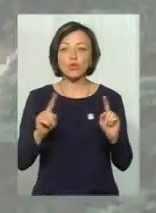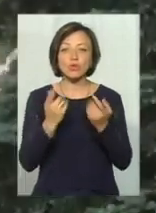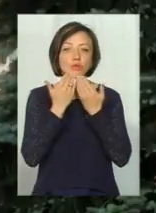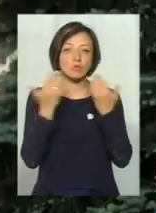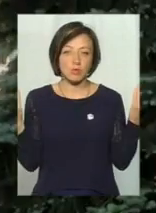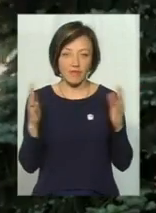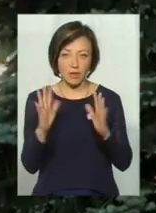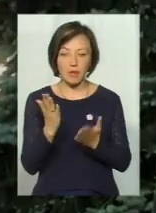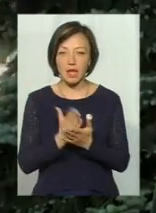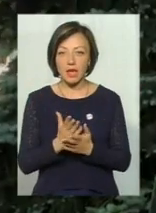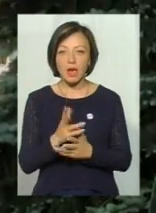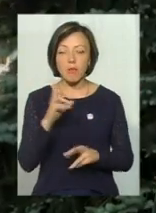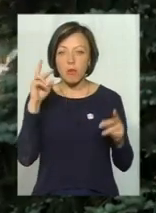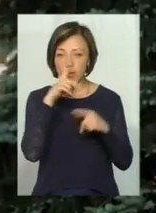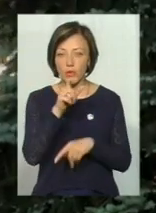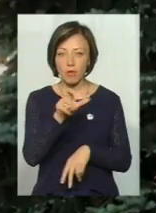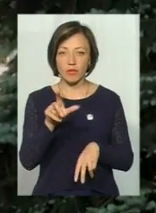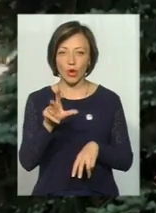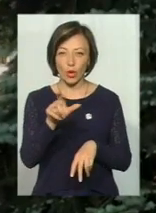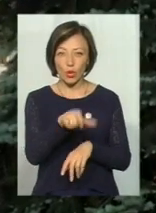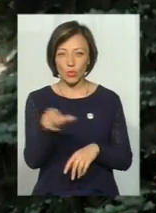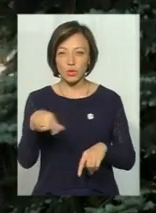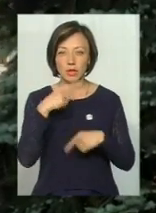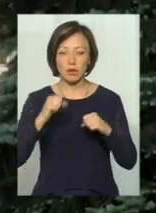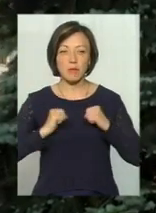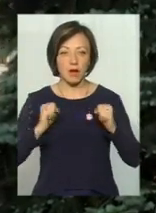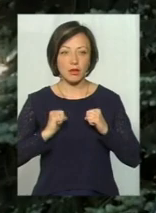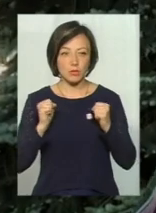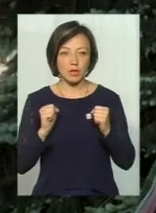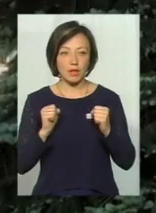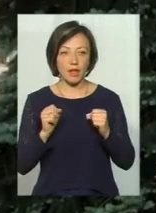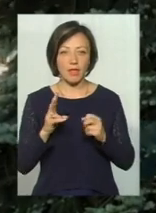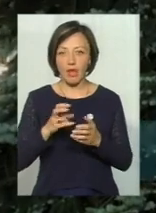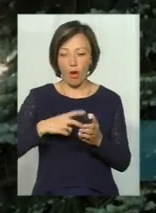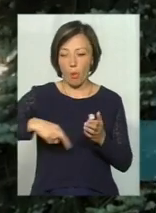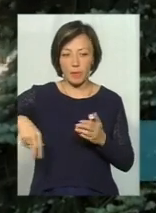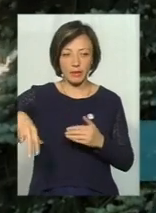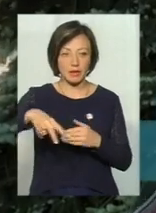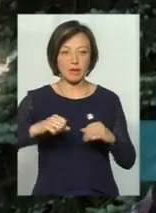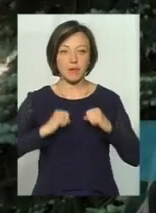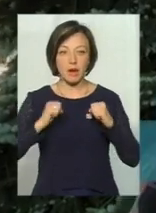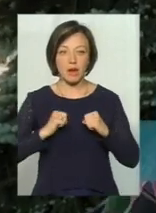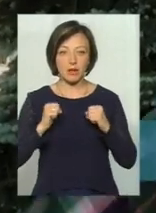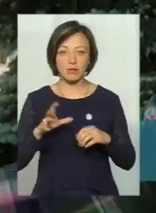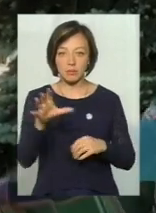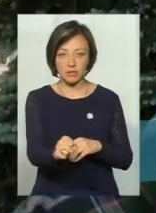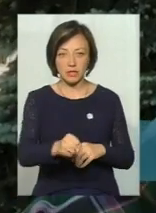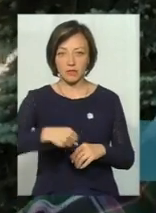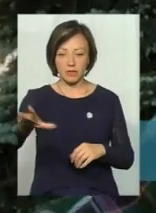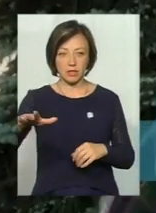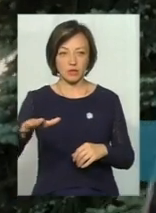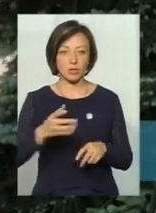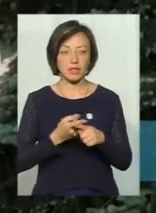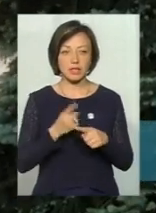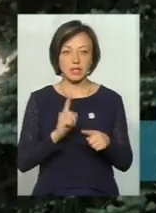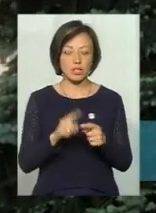випадку. Є помилковим, інколи люди оцим грішать, вони намагаються не обійти змію, а намагаються її рукою вхопити і відкинути.